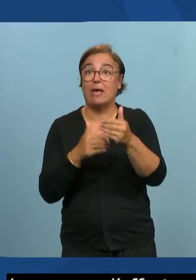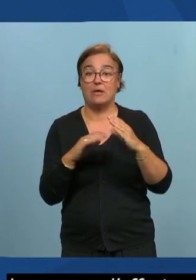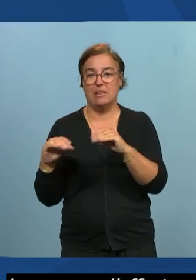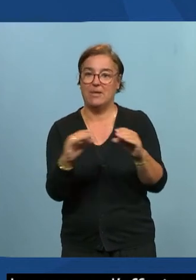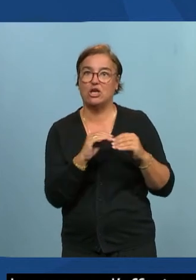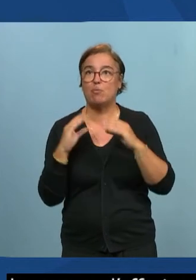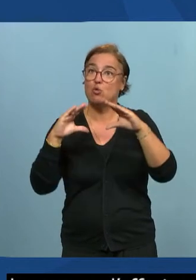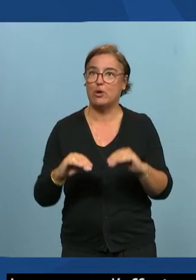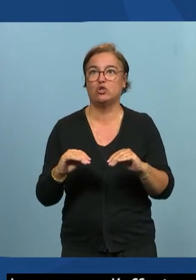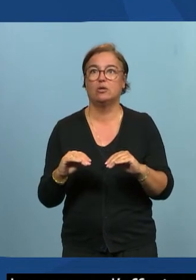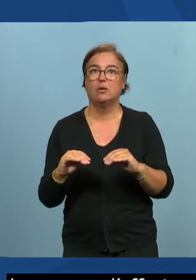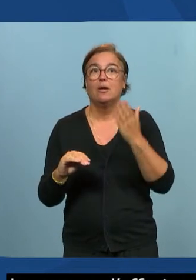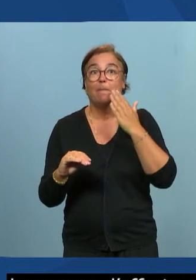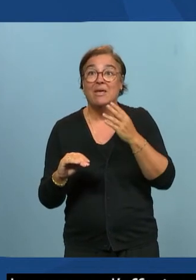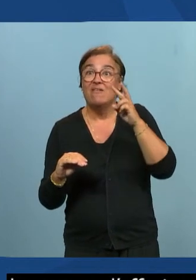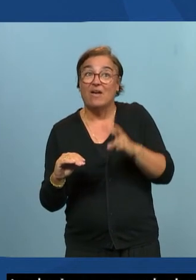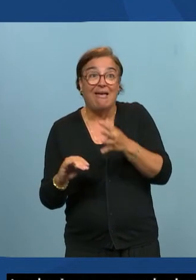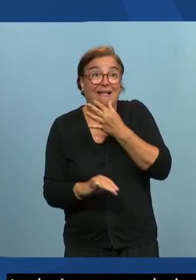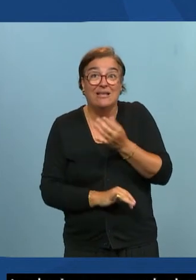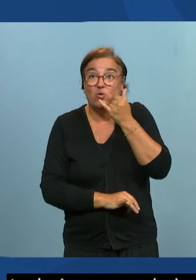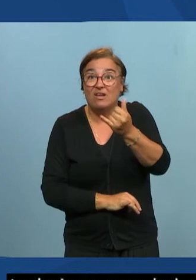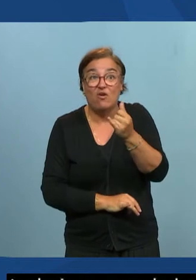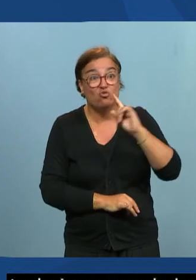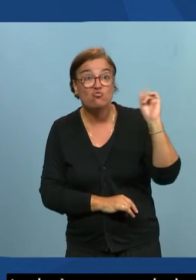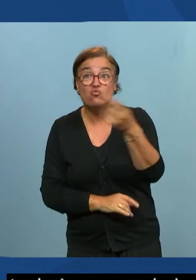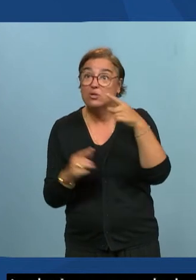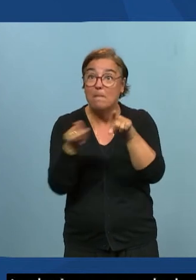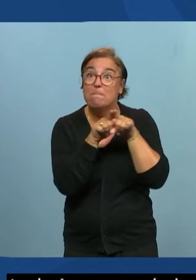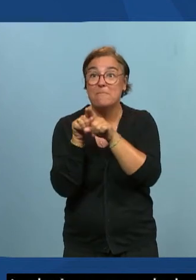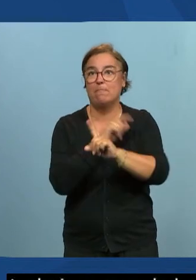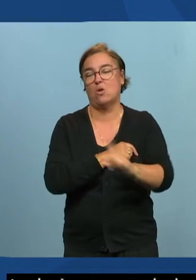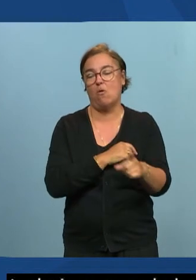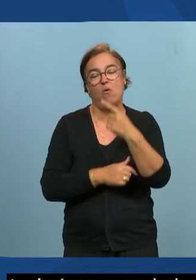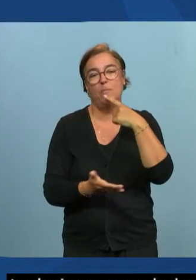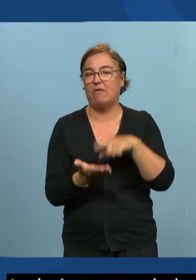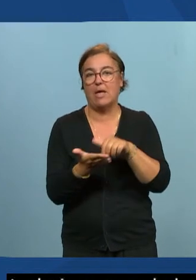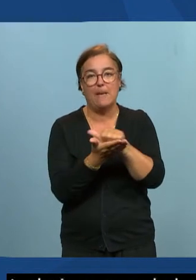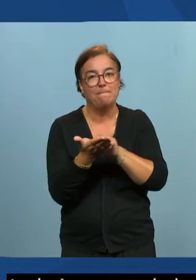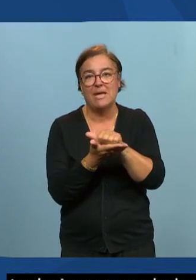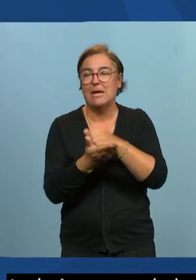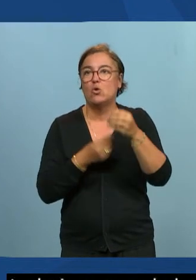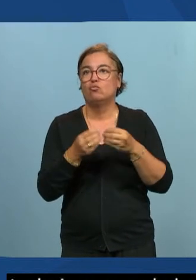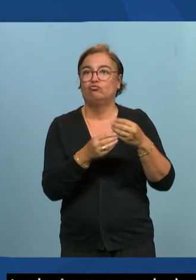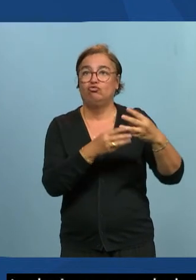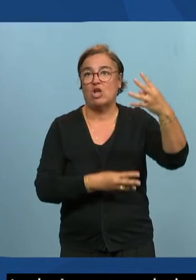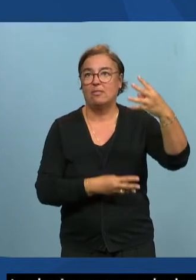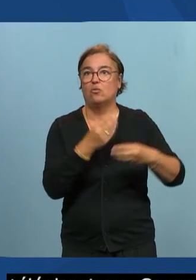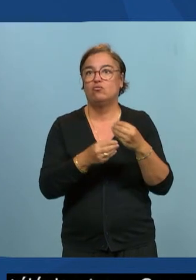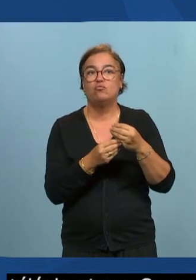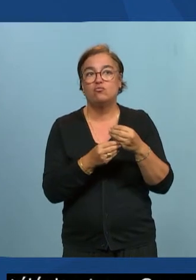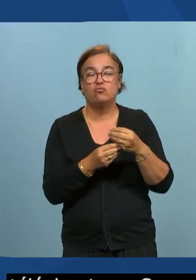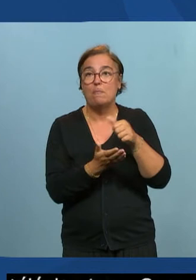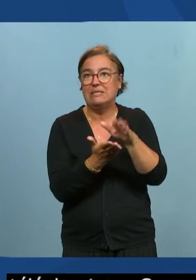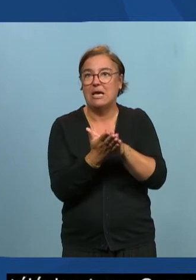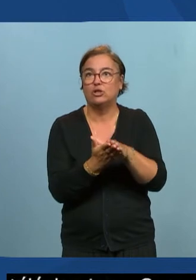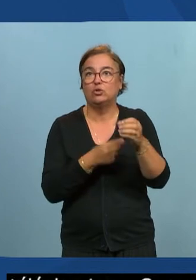mais c'est vrai on n'est pas tous à l'aise au téléphone vous préférez communiquer par email par chat par message instantané ou